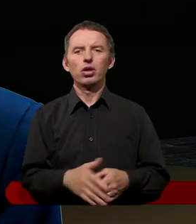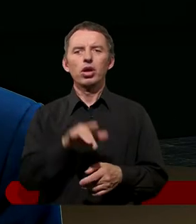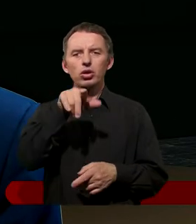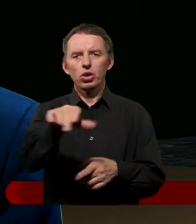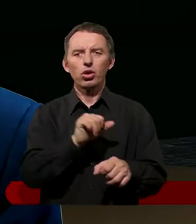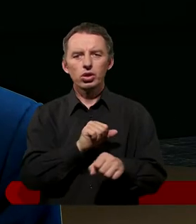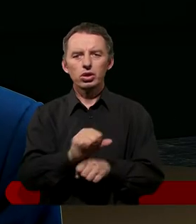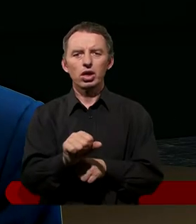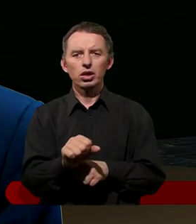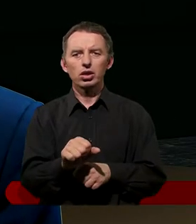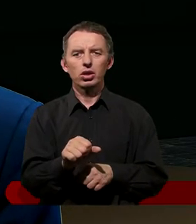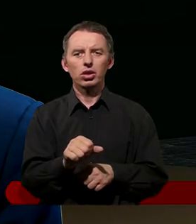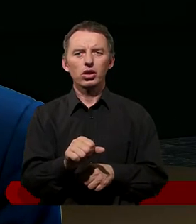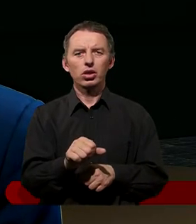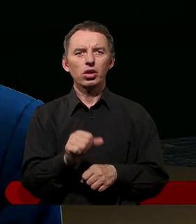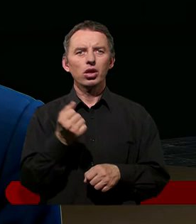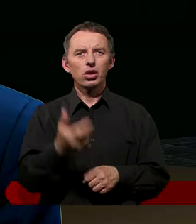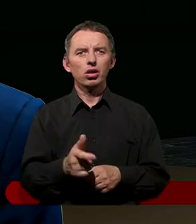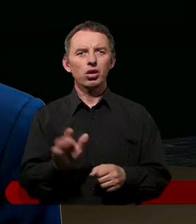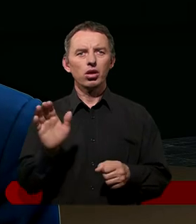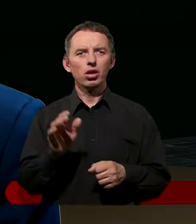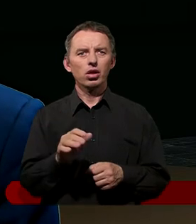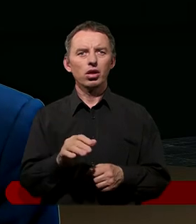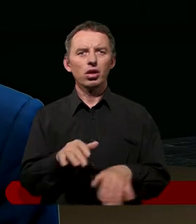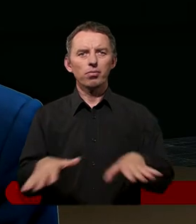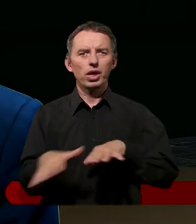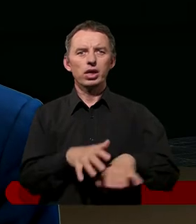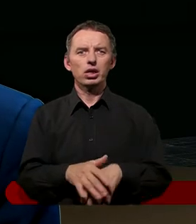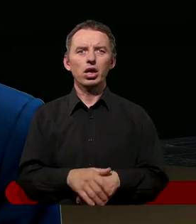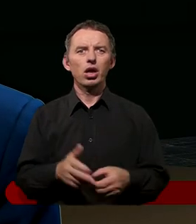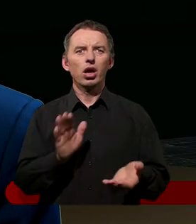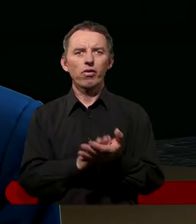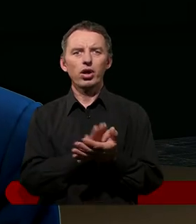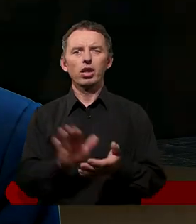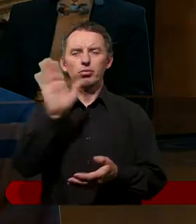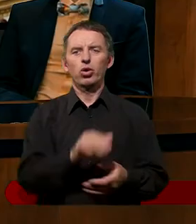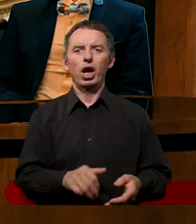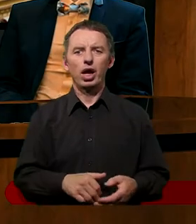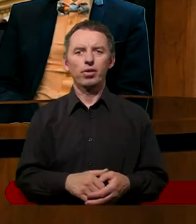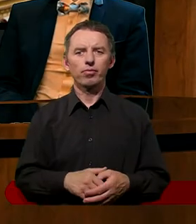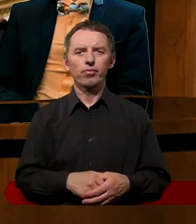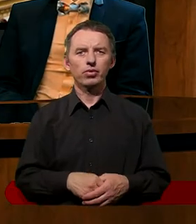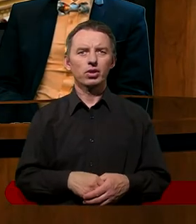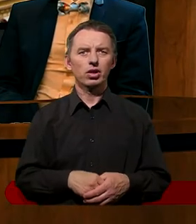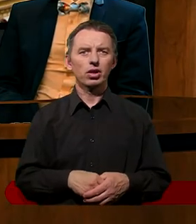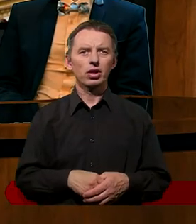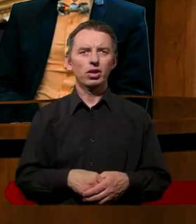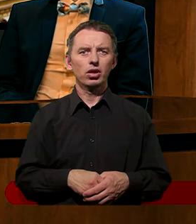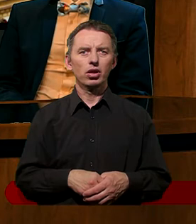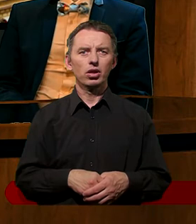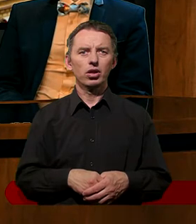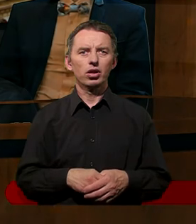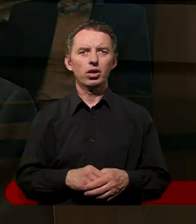wiedział, że to jest miejsce, w którym chce być. To jest miejsce, gdzie chwali się Pana Boga, gdzie jest Jego też atmosfera, Jego charakteru. I żeby skorzystał z tego odpoczynku.